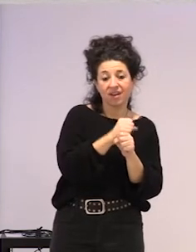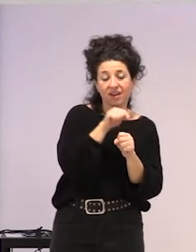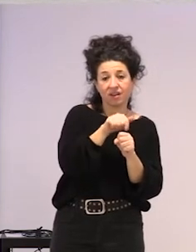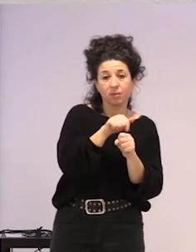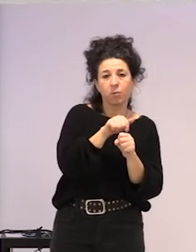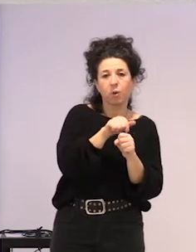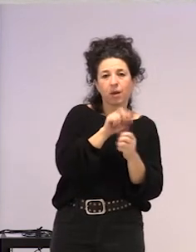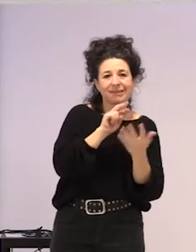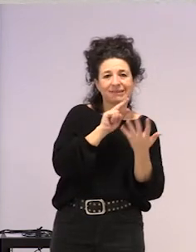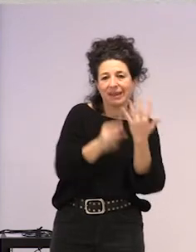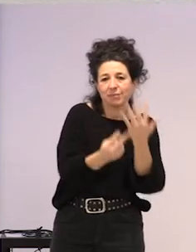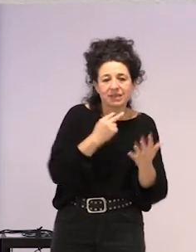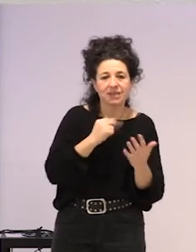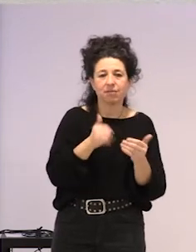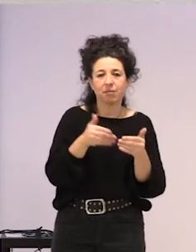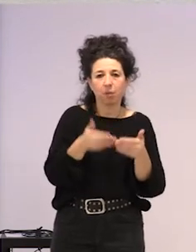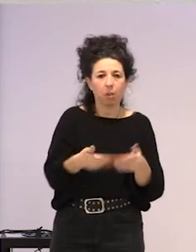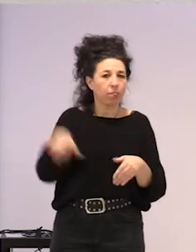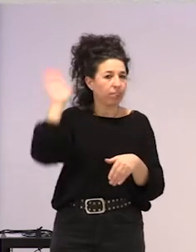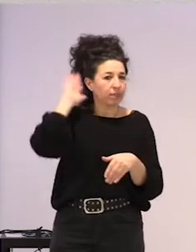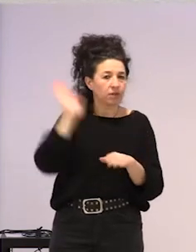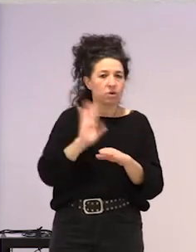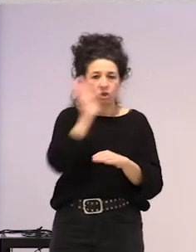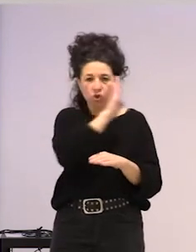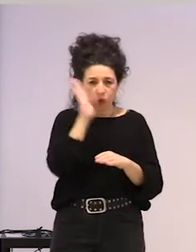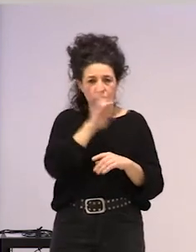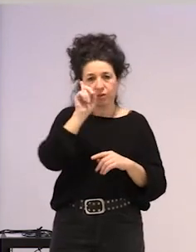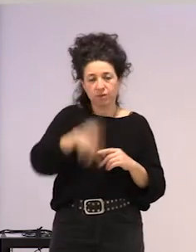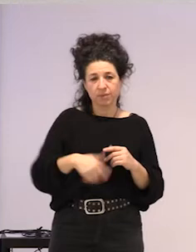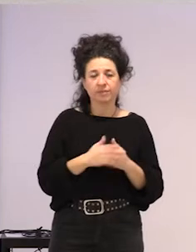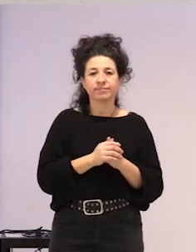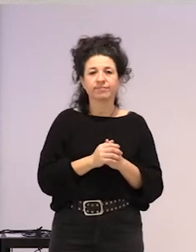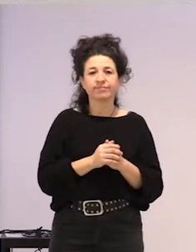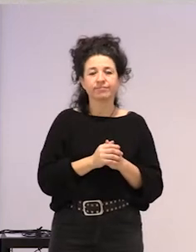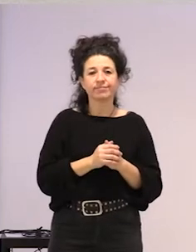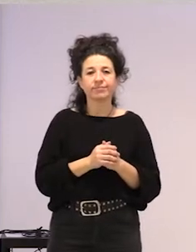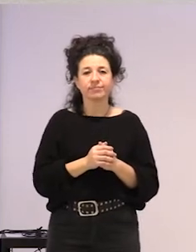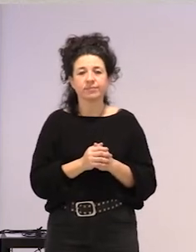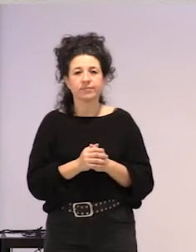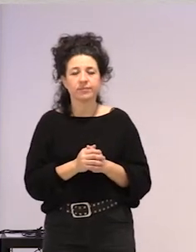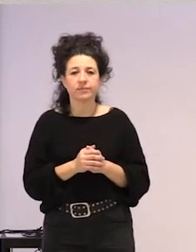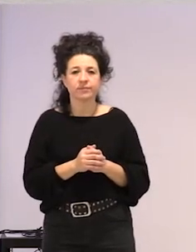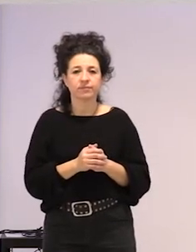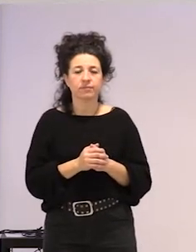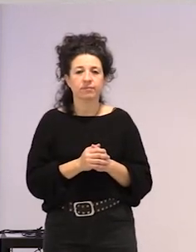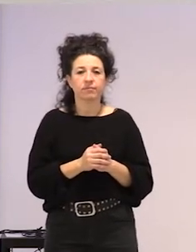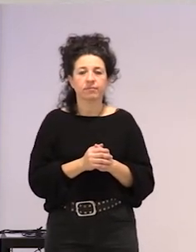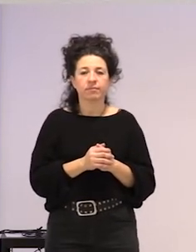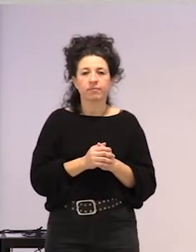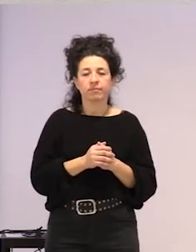direnak, eta, bigarren plano batean ere, kokatzen direnak, bertan, askotan,